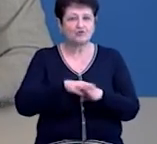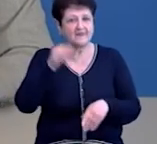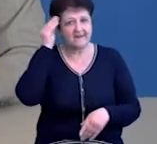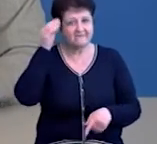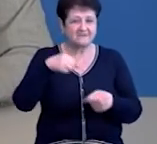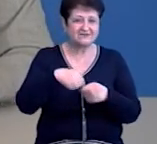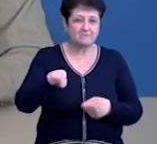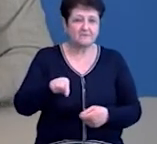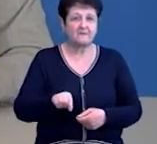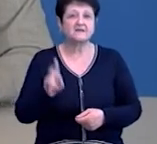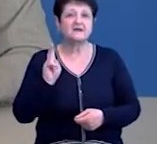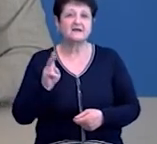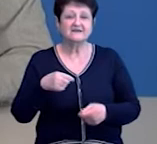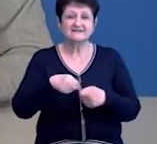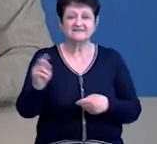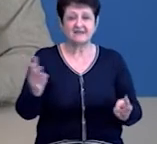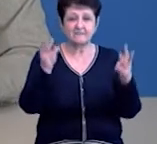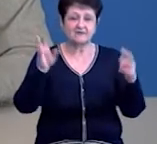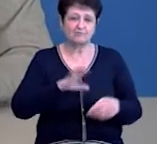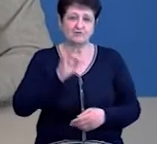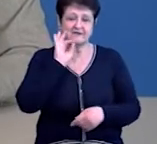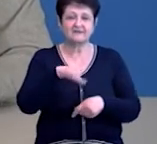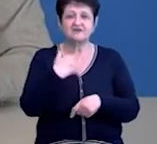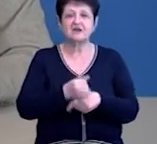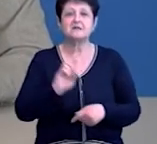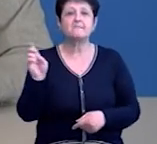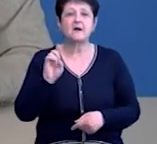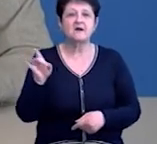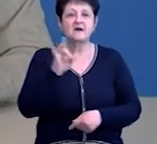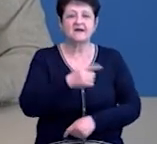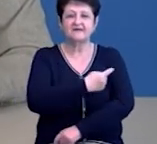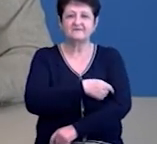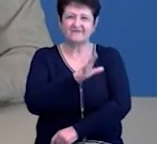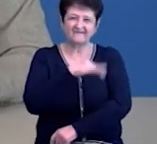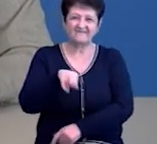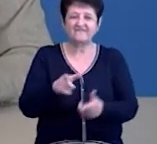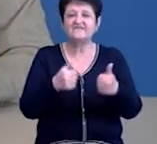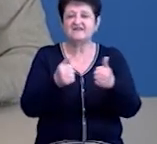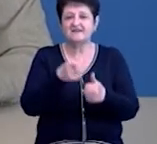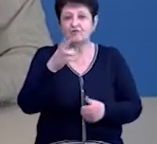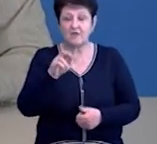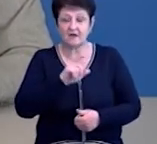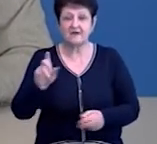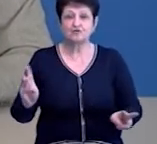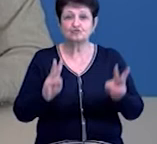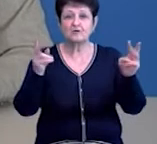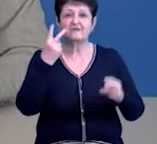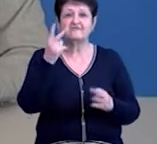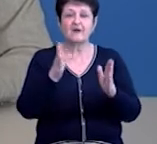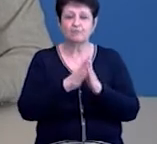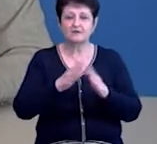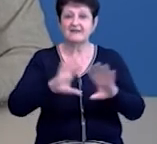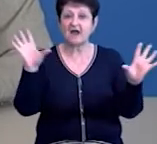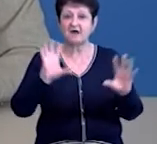підпал, а джерел займання було кілька, сказав Суспільному начальник Бахматського райвідділу ДСНС Андрій Лях. Згоріло два будинки.